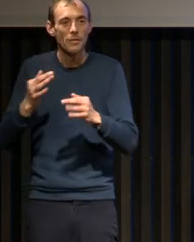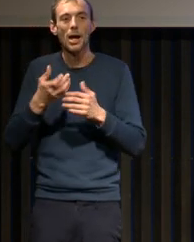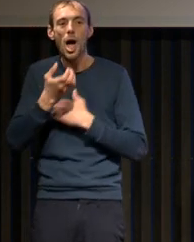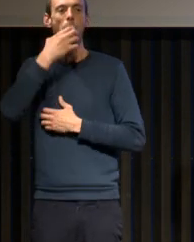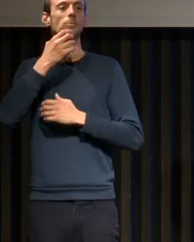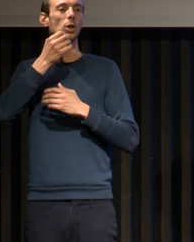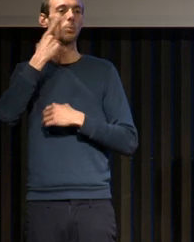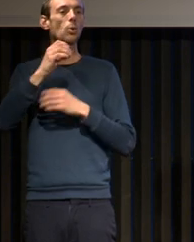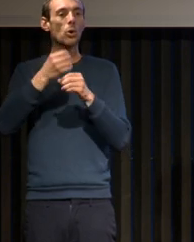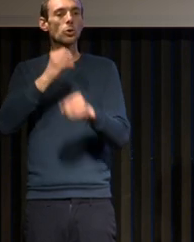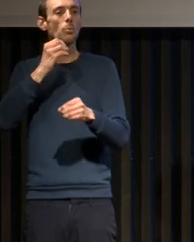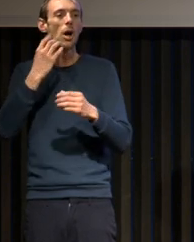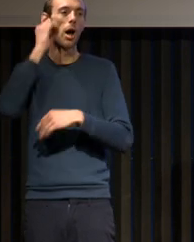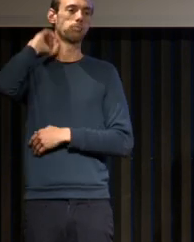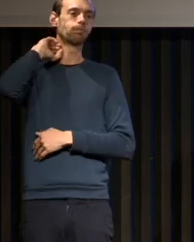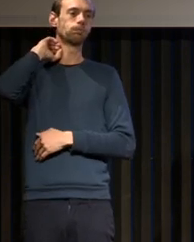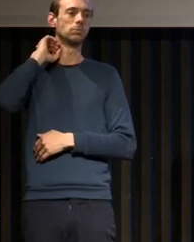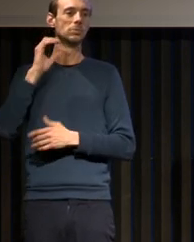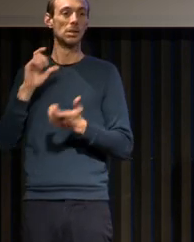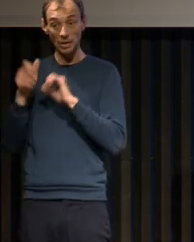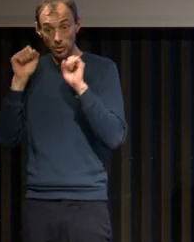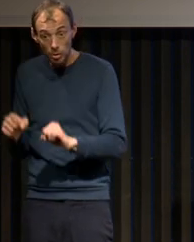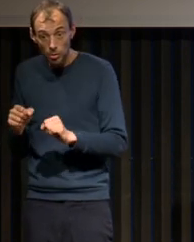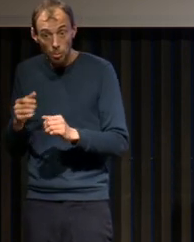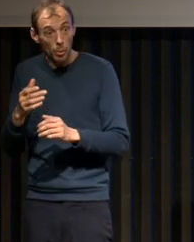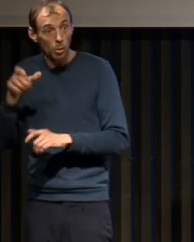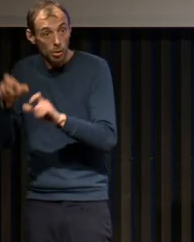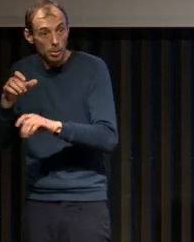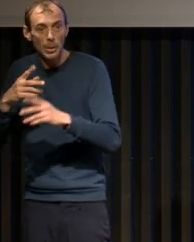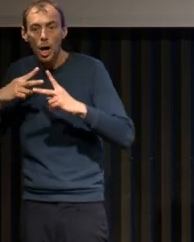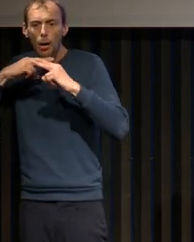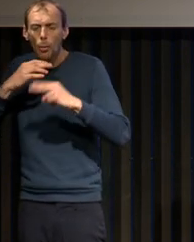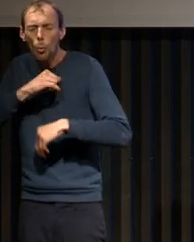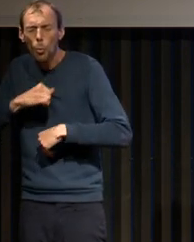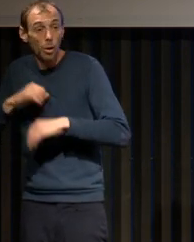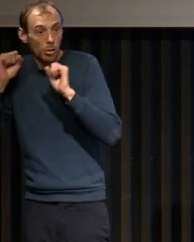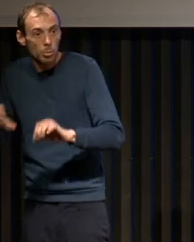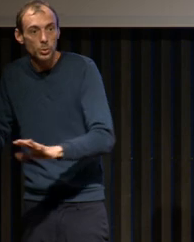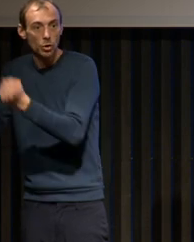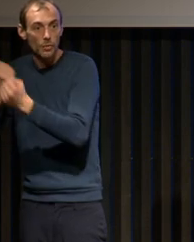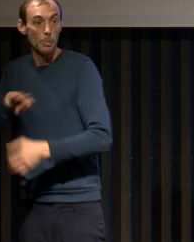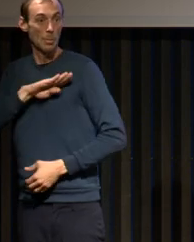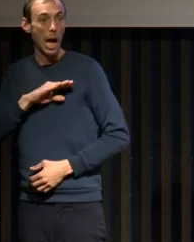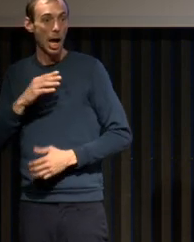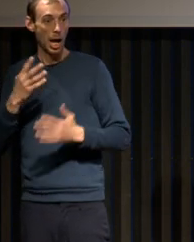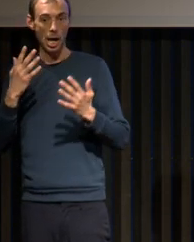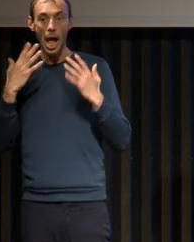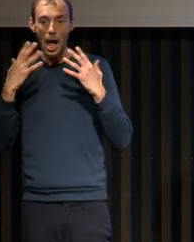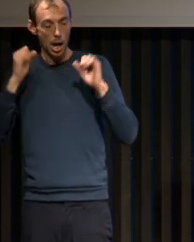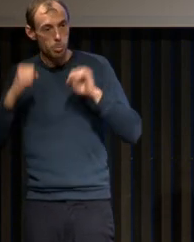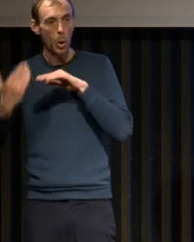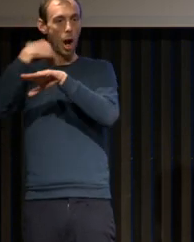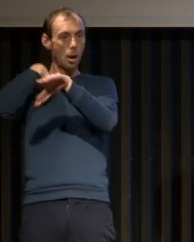sauvés juste en faisant une trachéotomie. Et tout ça est synthétisé dans le bulletin de physiopathologie respiratoire de 1972 que j'ai